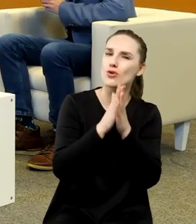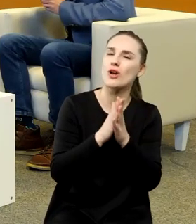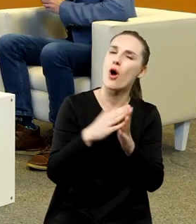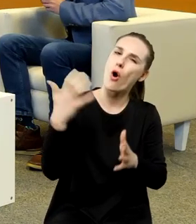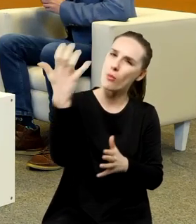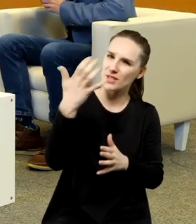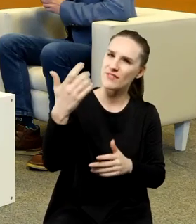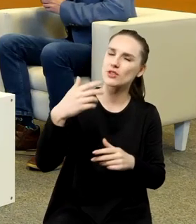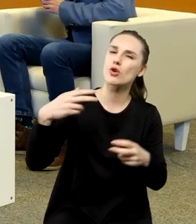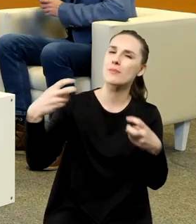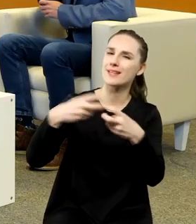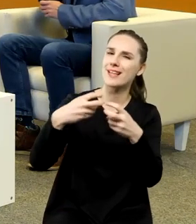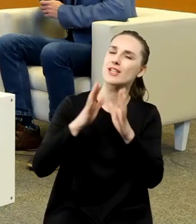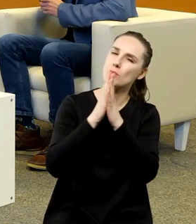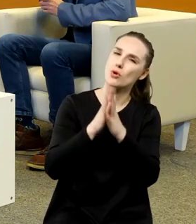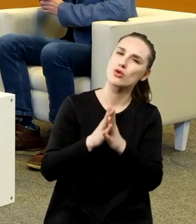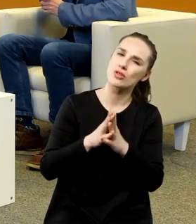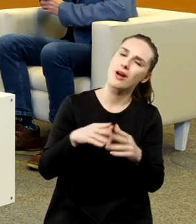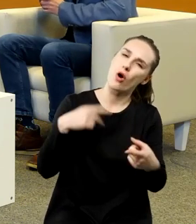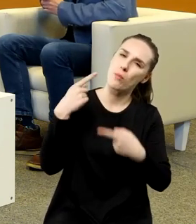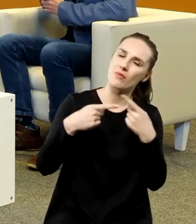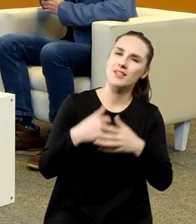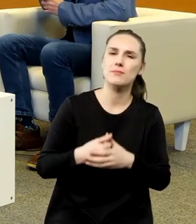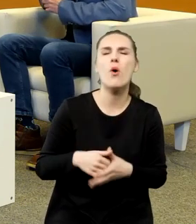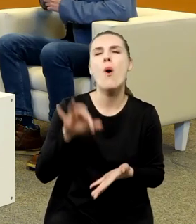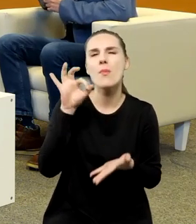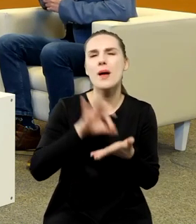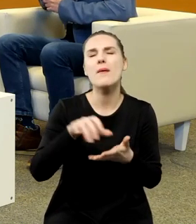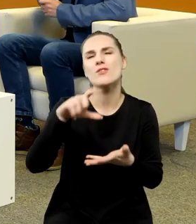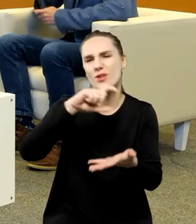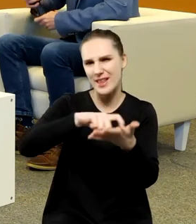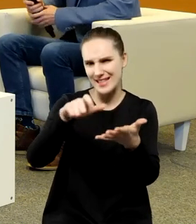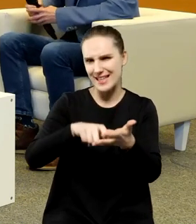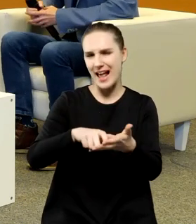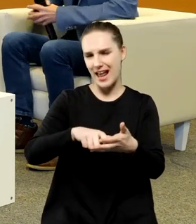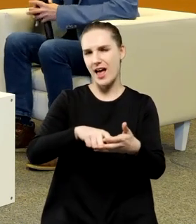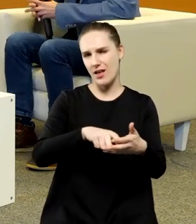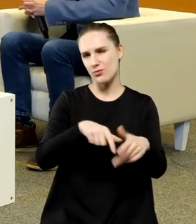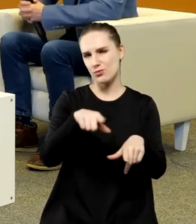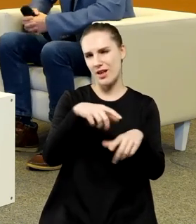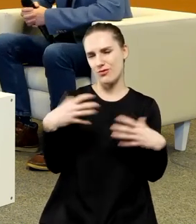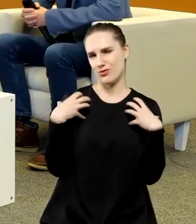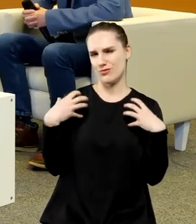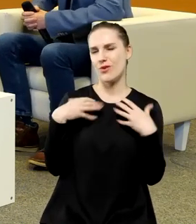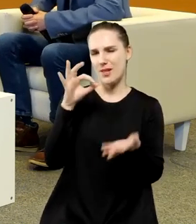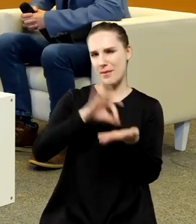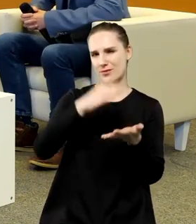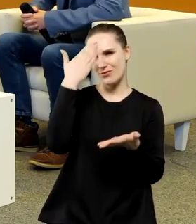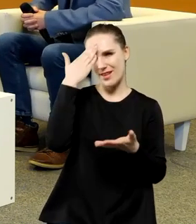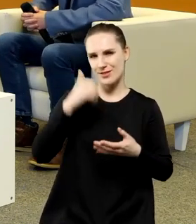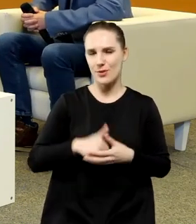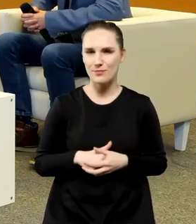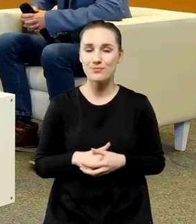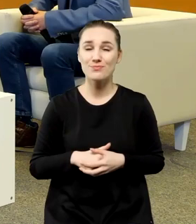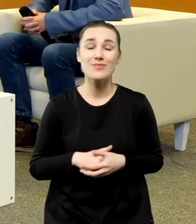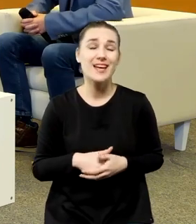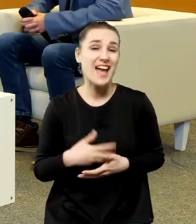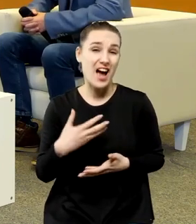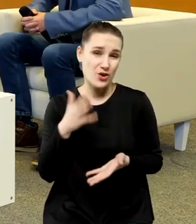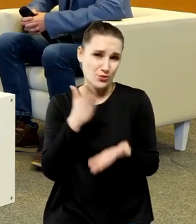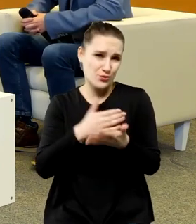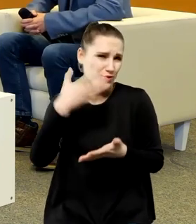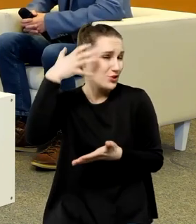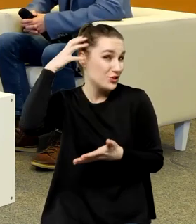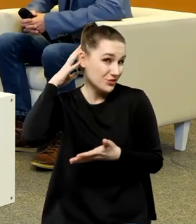przed ekranami rozumiem że ci na sali w większości te inicjatywy znają i mimo że włos mam siwy to w 73